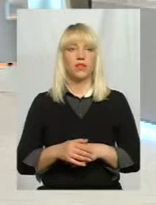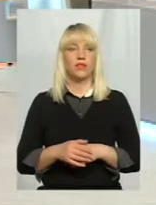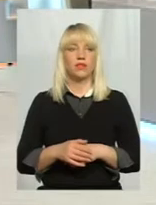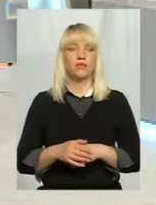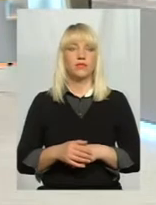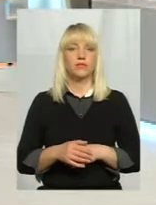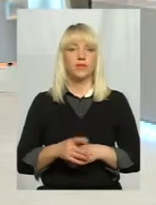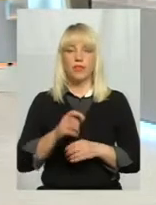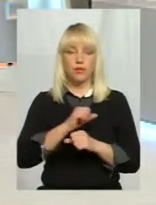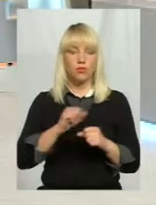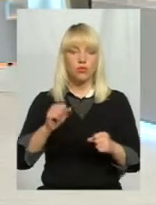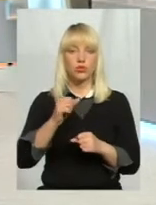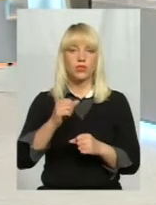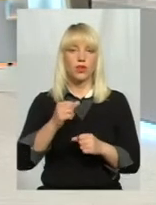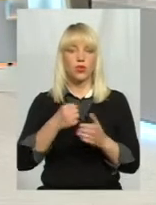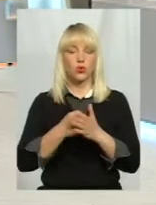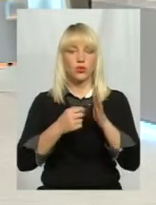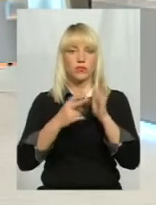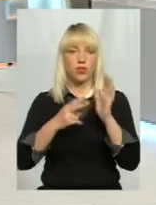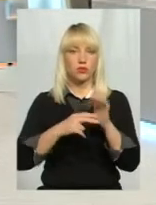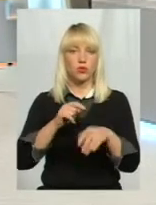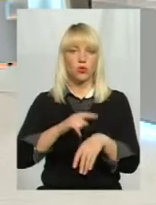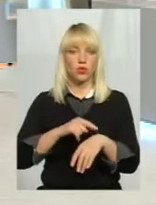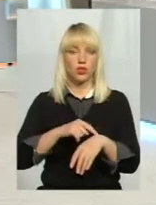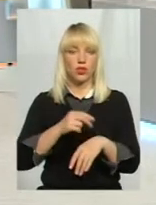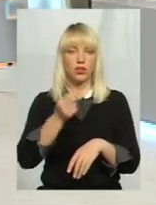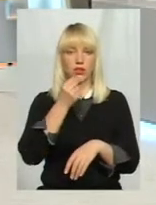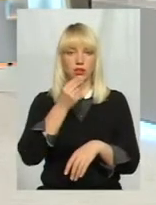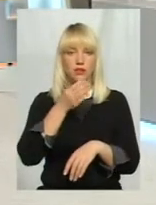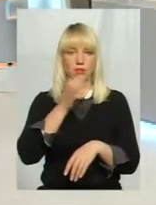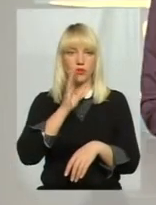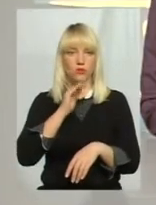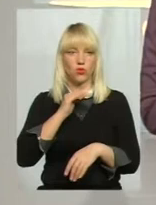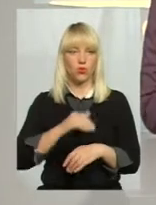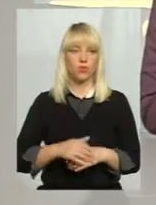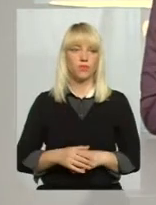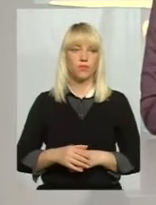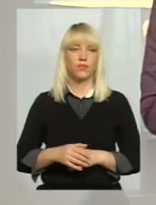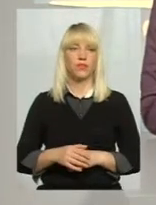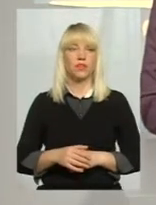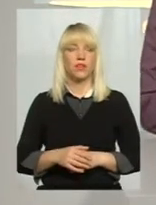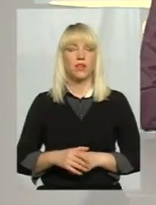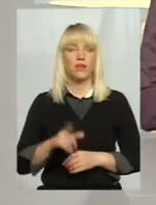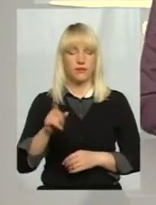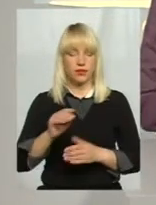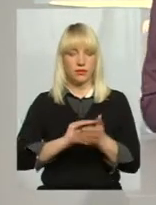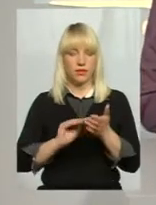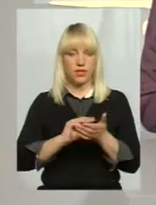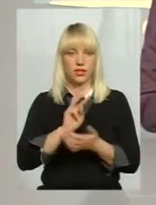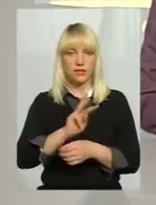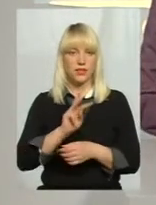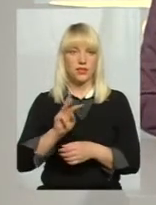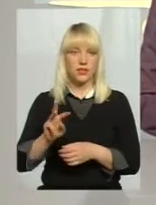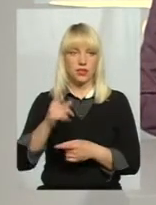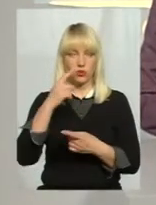Тобто до 17-ї години в нас відбувався саме оцей план. Ви робите ставку саме на сайти? Через